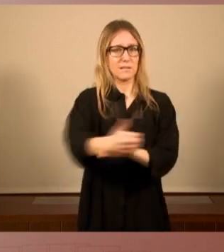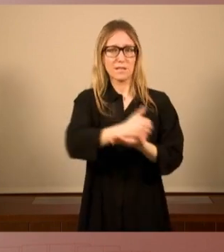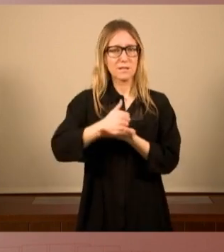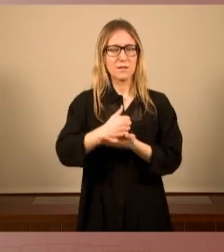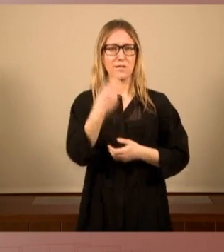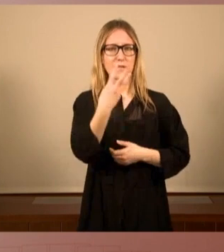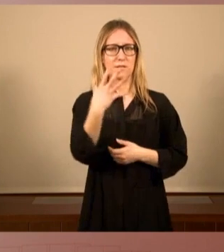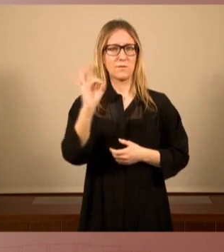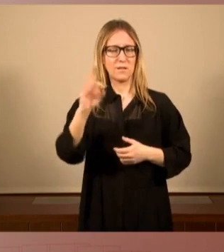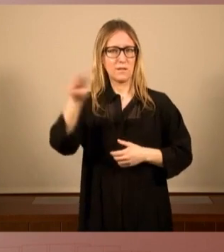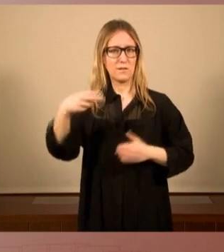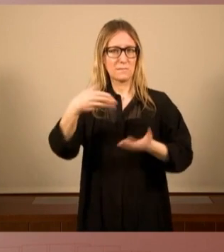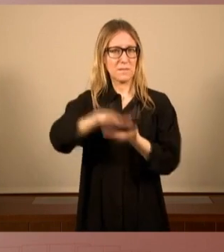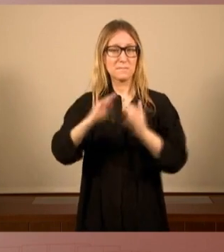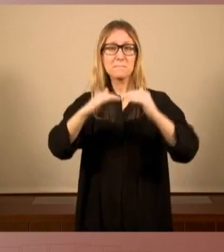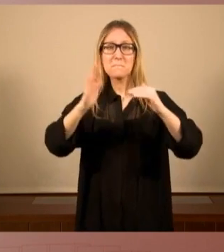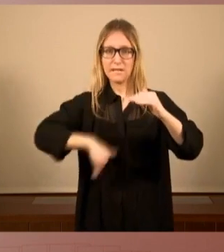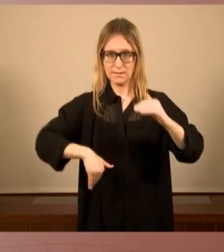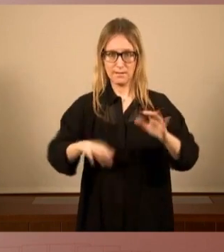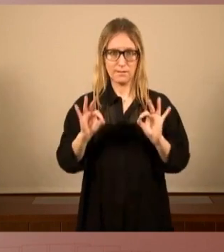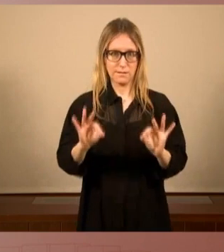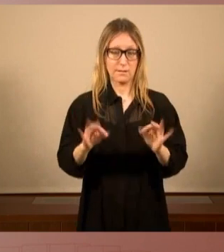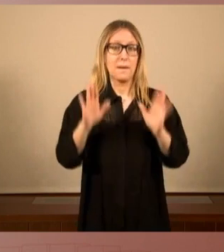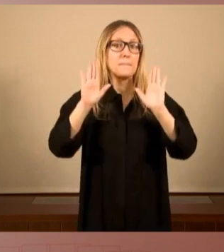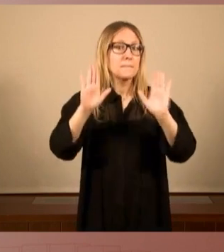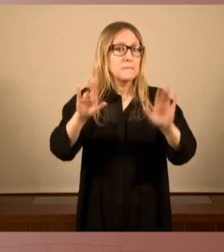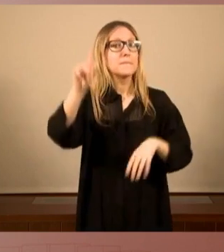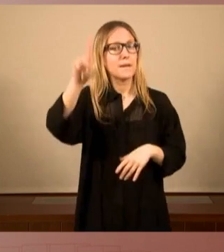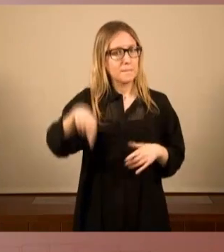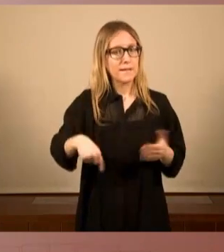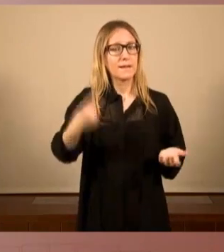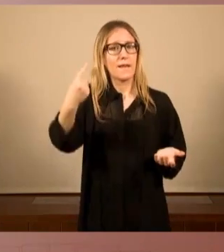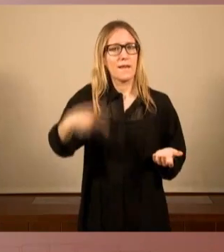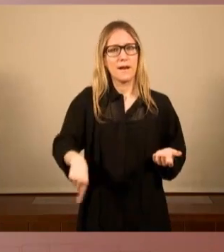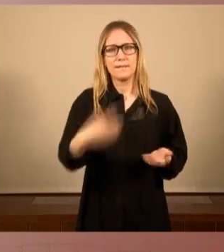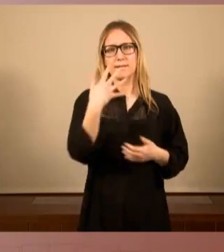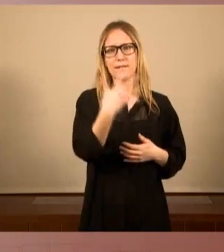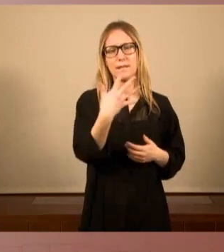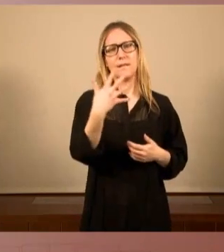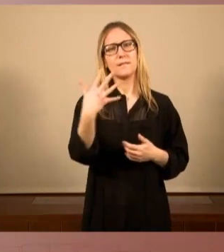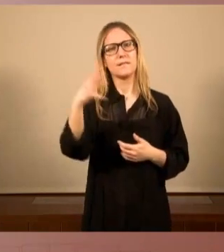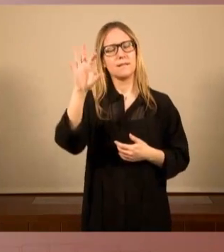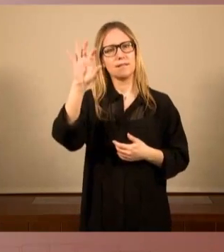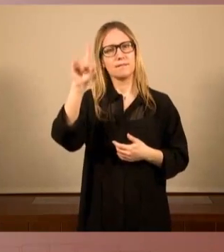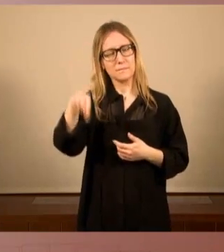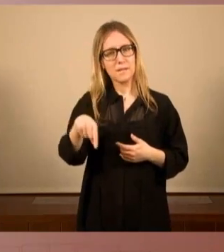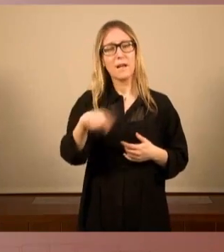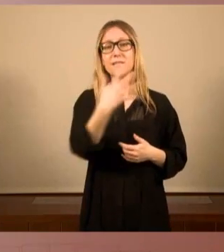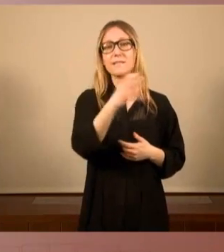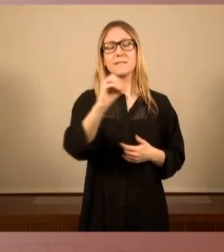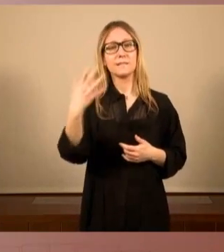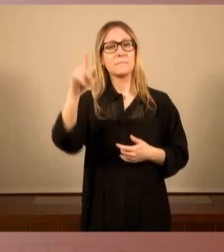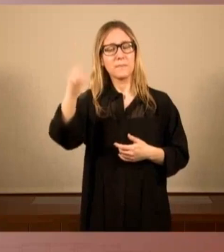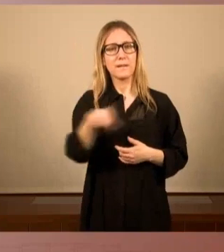euros mensuals, però és que també tenim 575.000 persones assalariades